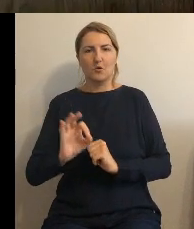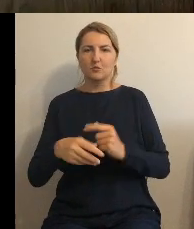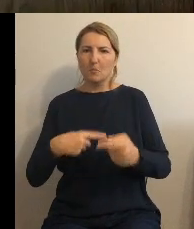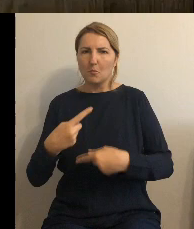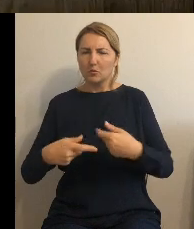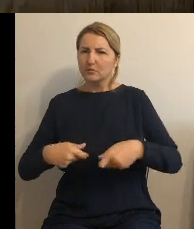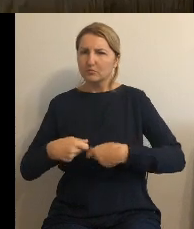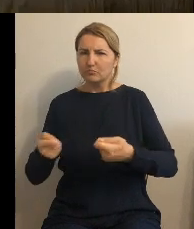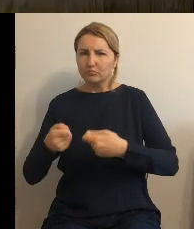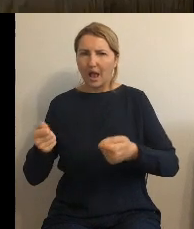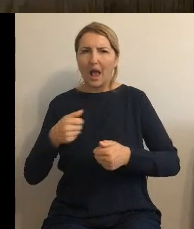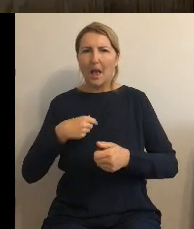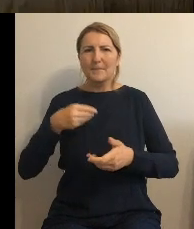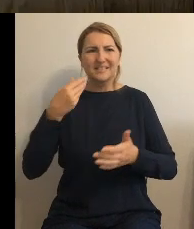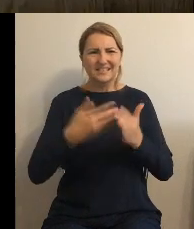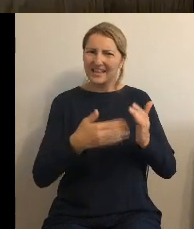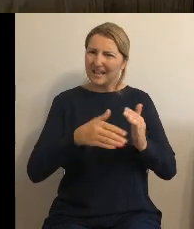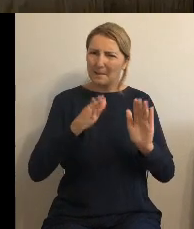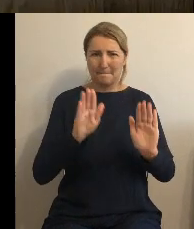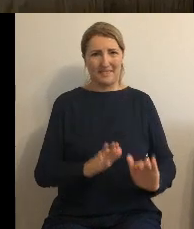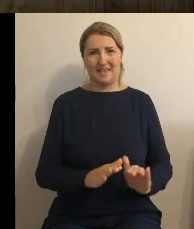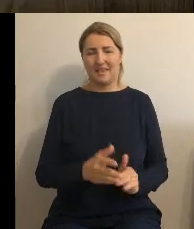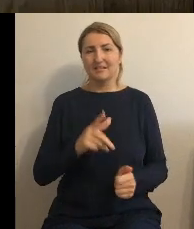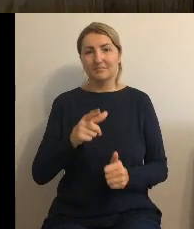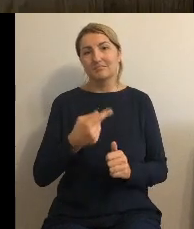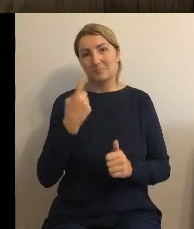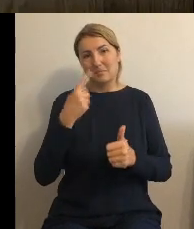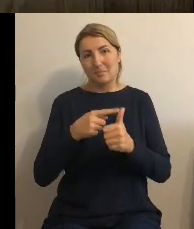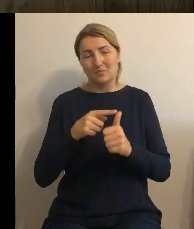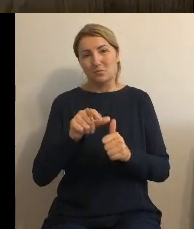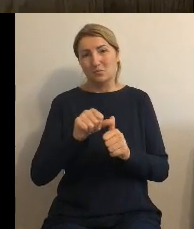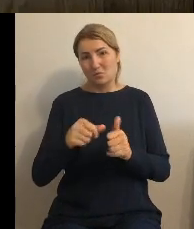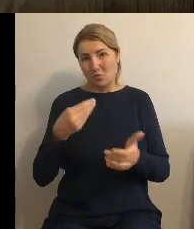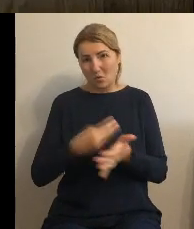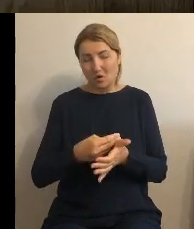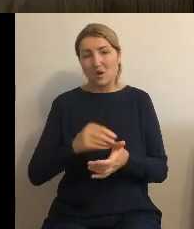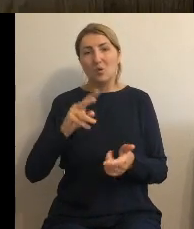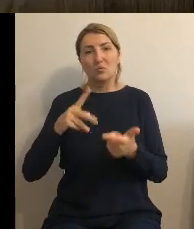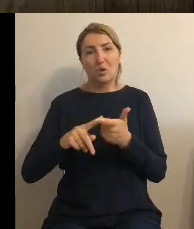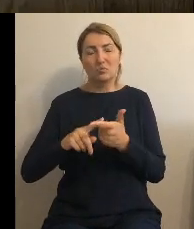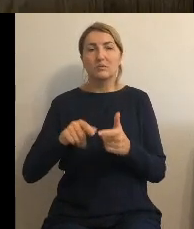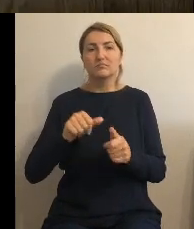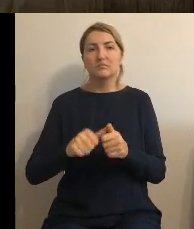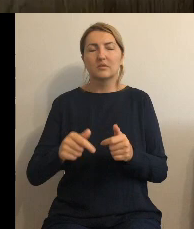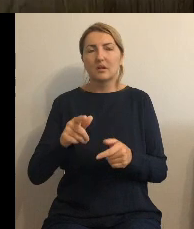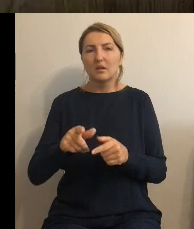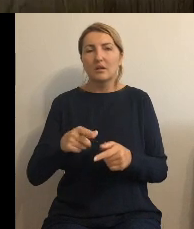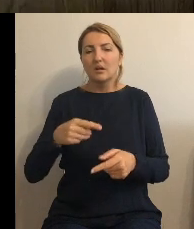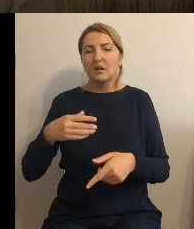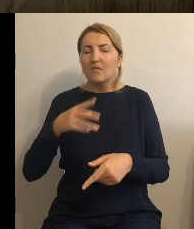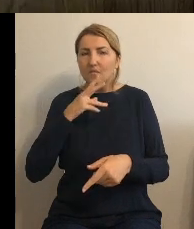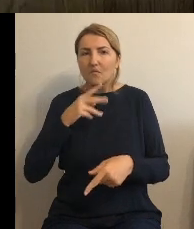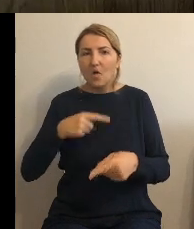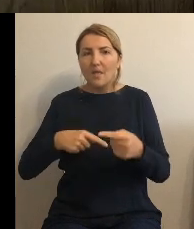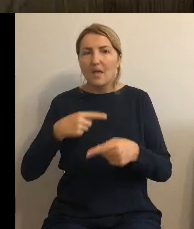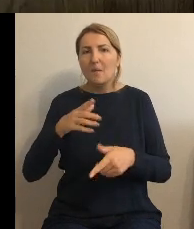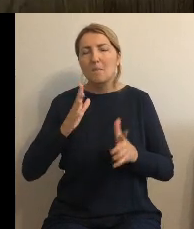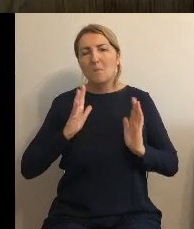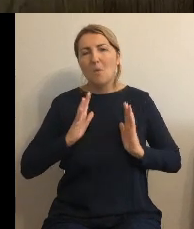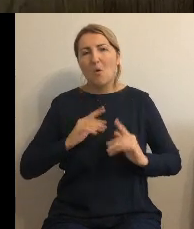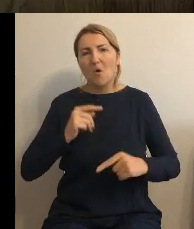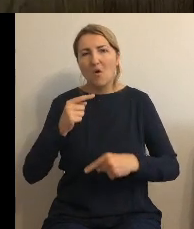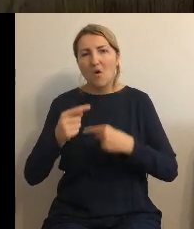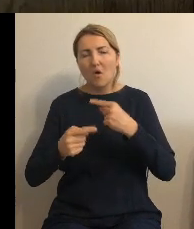strat było jak najmniej raz że to są koszty a dwa przecież te złoża się bardzo powoli odnawiają albo w ogóle się nie odnawiają i możemy za kilka lat